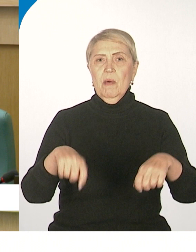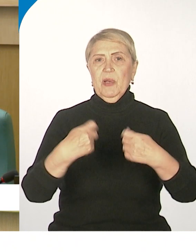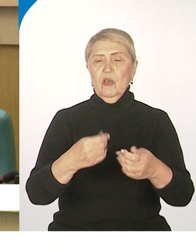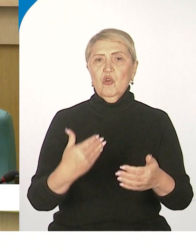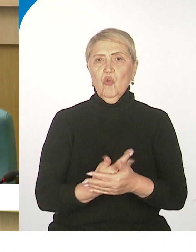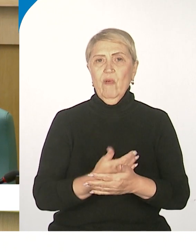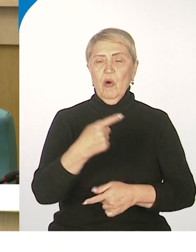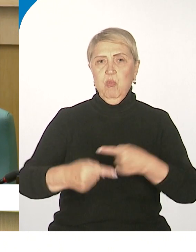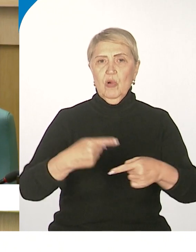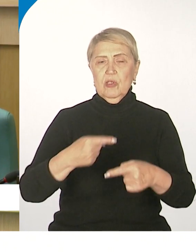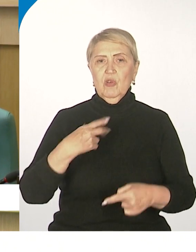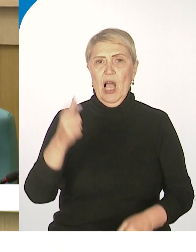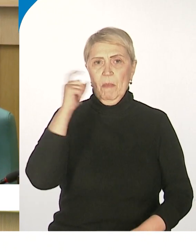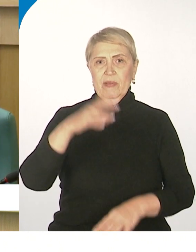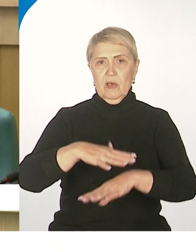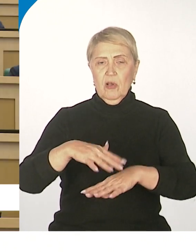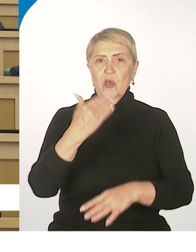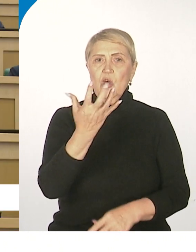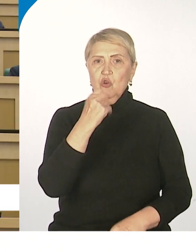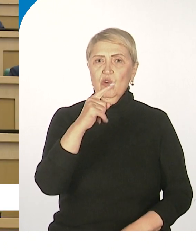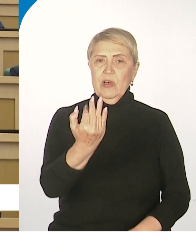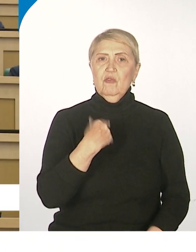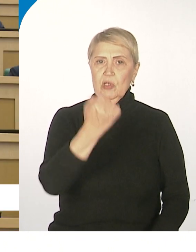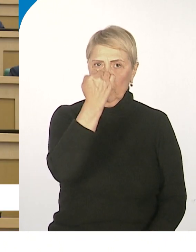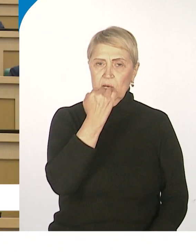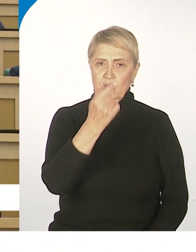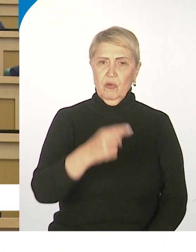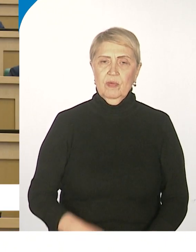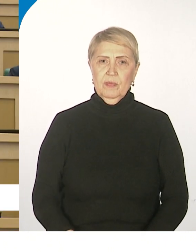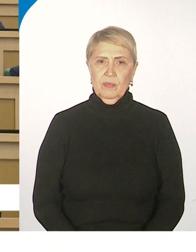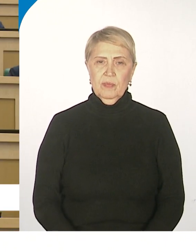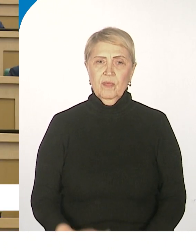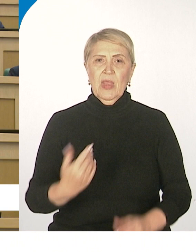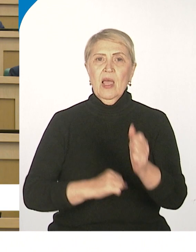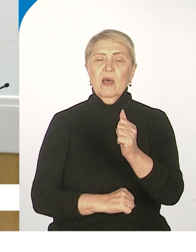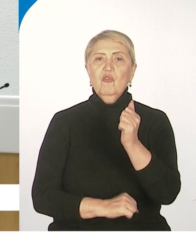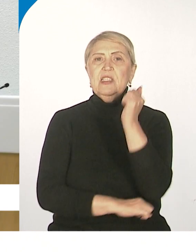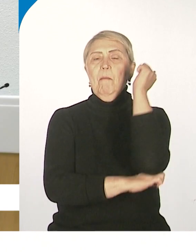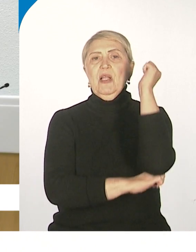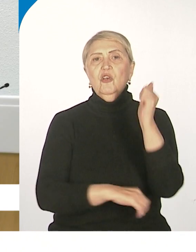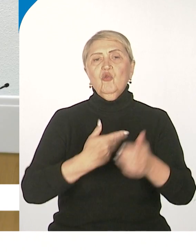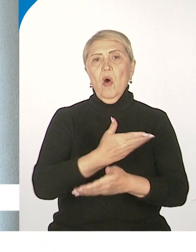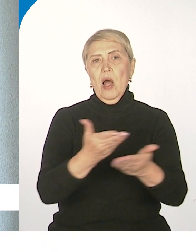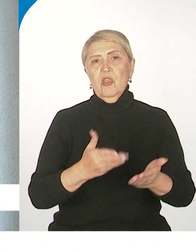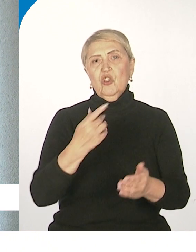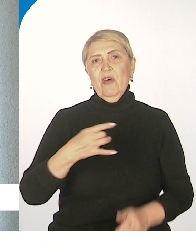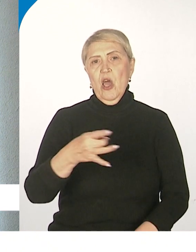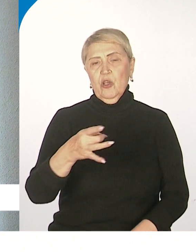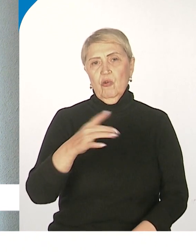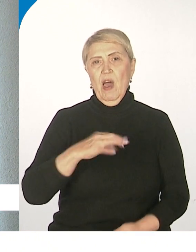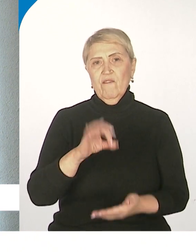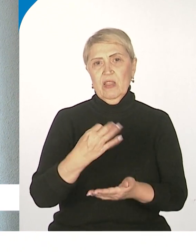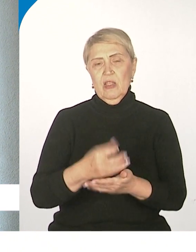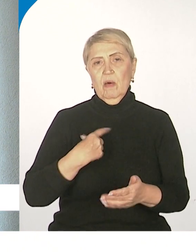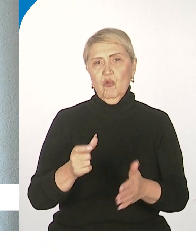нашего края. И еще раз благодарю лично вас, Валентина Ивановна, за поддержку нашего региона и наших людей. В ответном